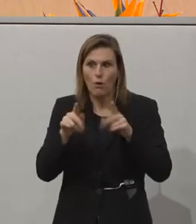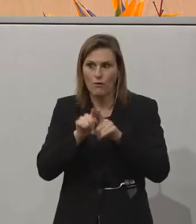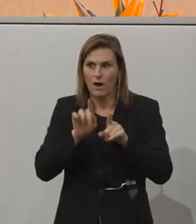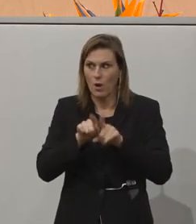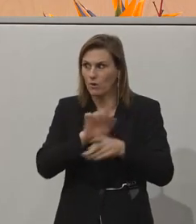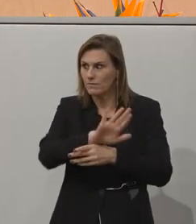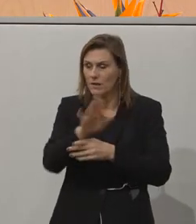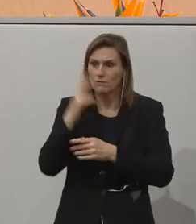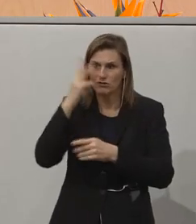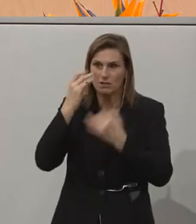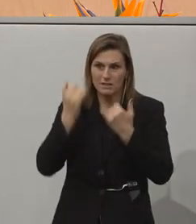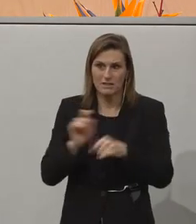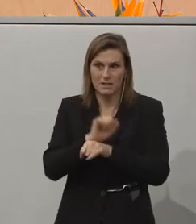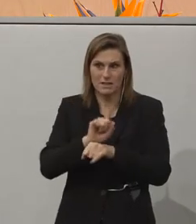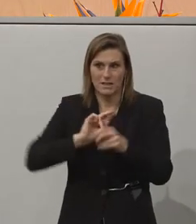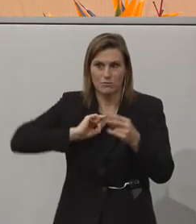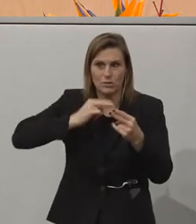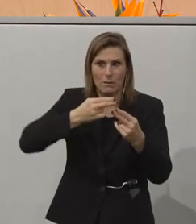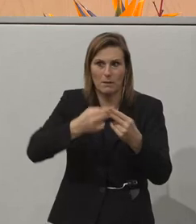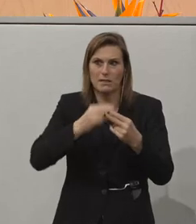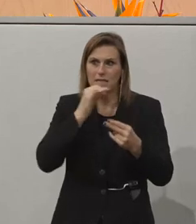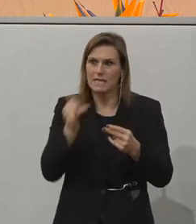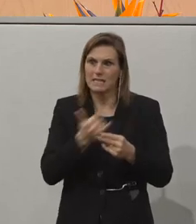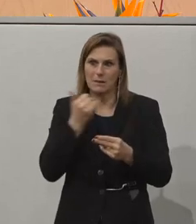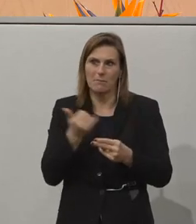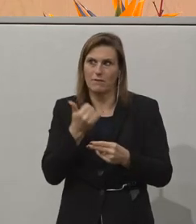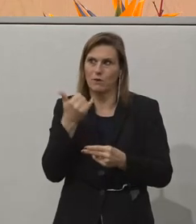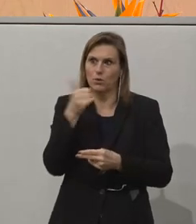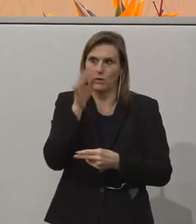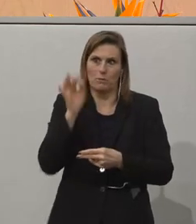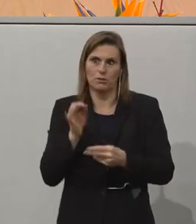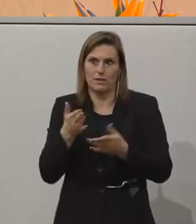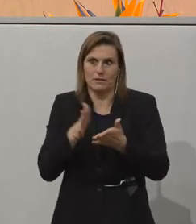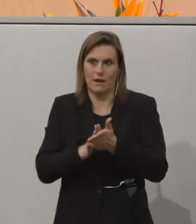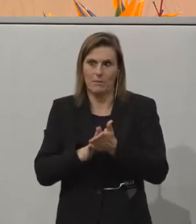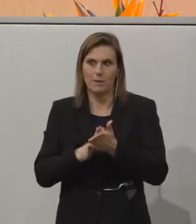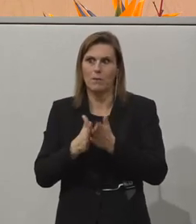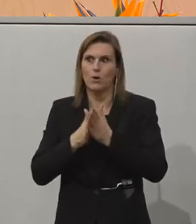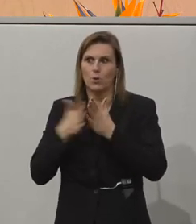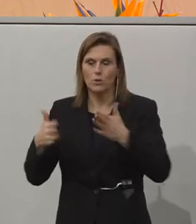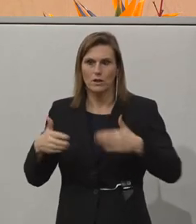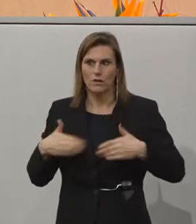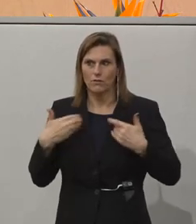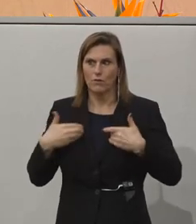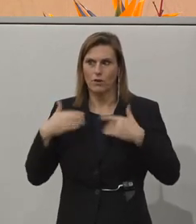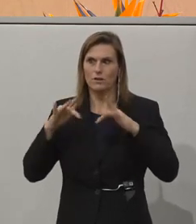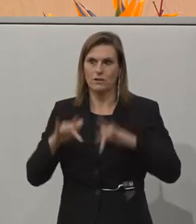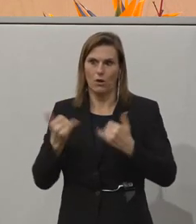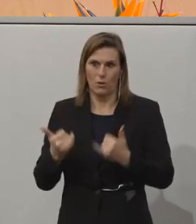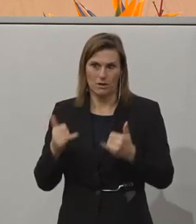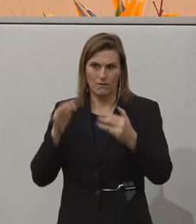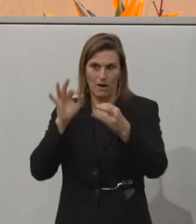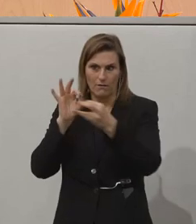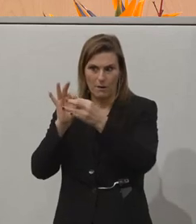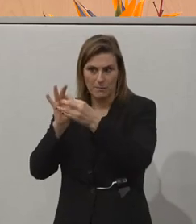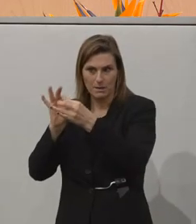in Zeiten wie diesen, wo wir uns anpassen müssen, dann auch nicht immer alles funktioniert. Im Großen und Ganzen freuen wir uns aber natürlich über alle, die heute zugeschaltet